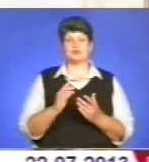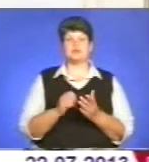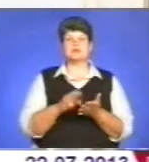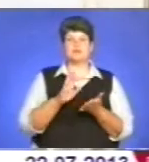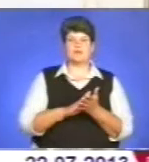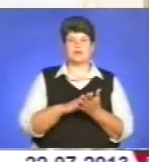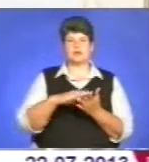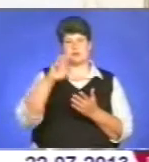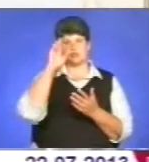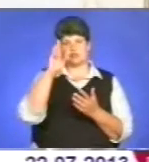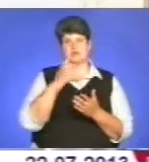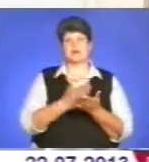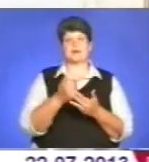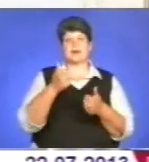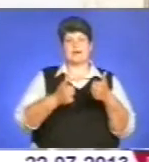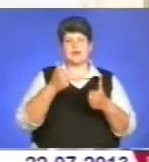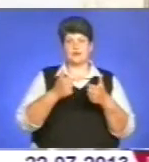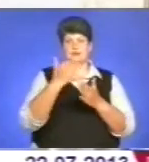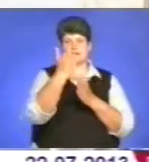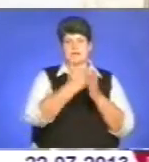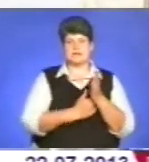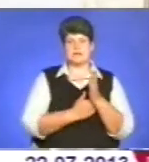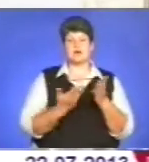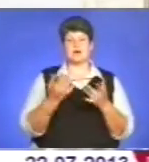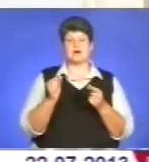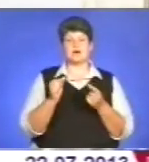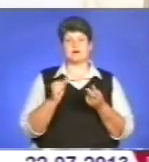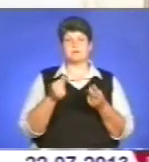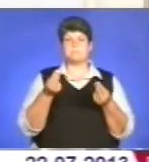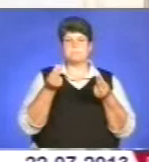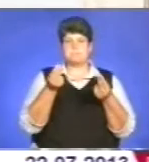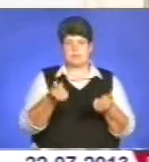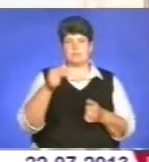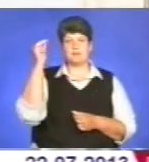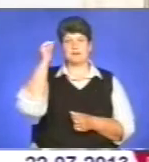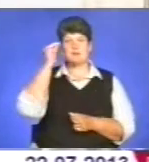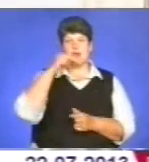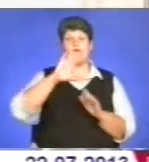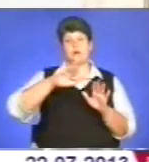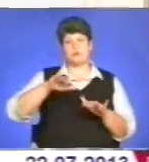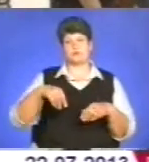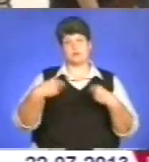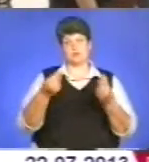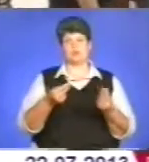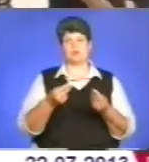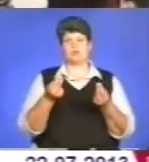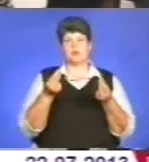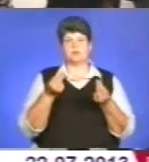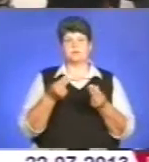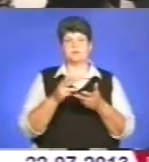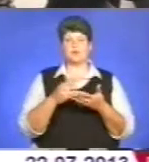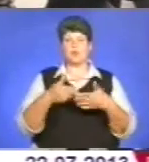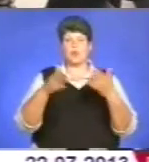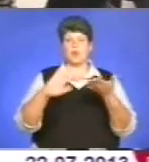бюджет. Після цього оголошуються рейтингові списки на контрактну форму навчання і вже після цього можливе вкладання контракту. Додаткові